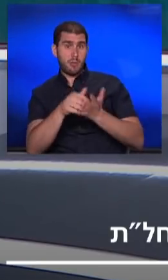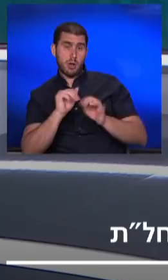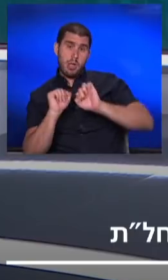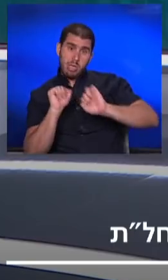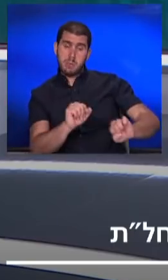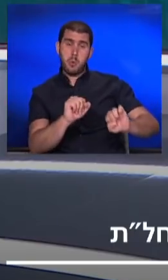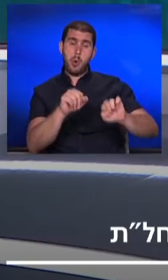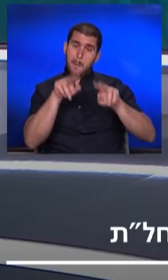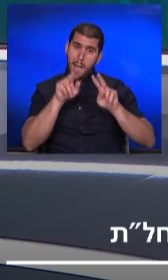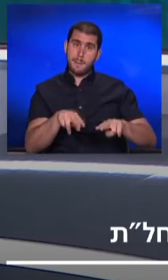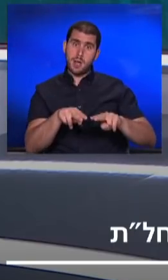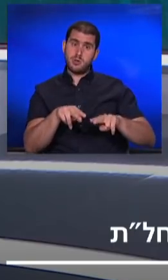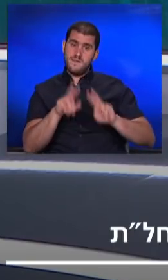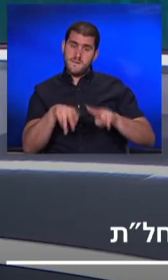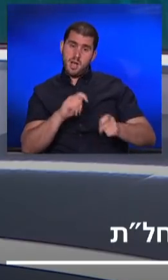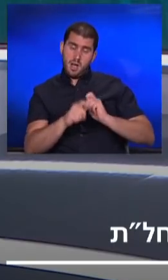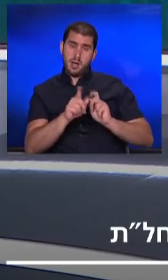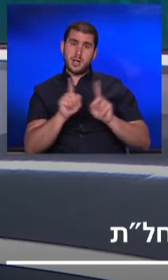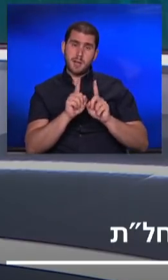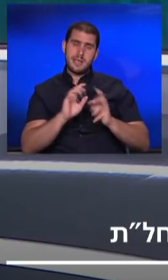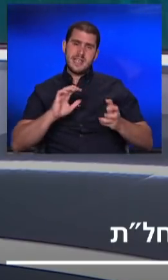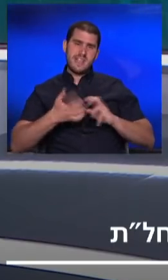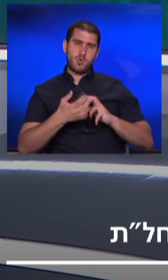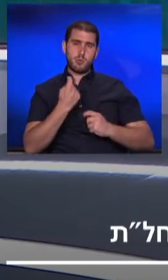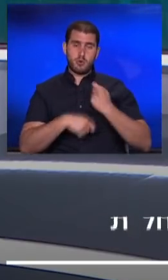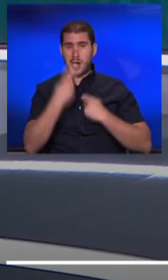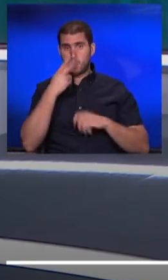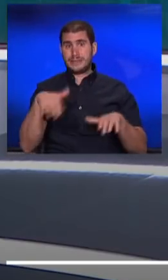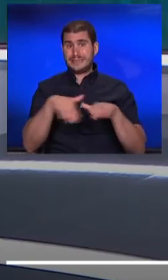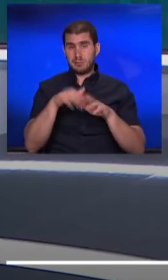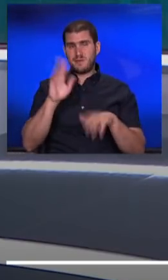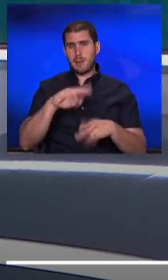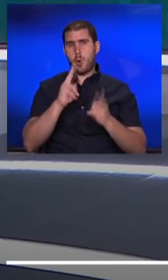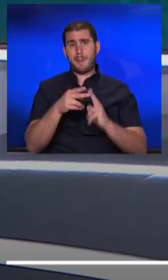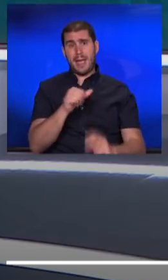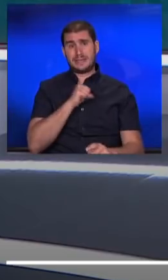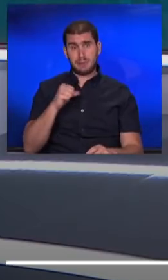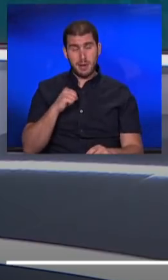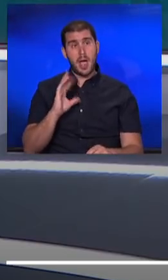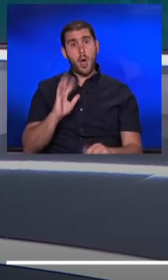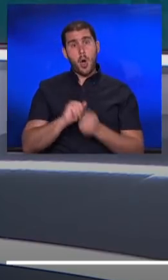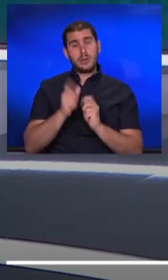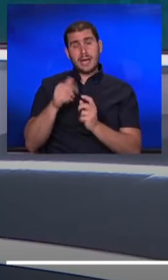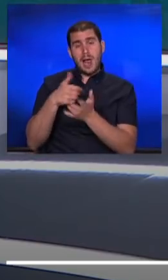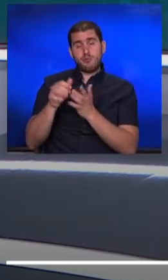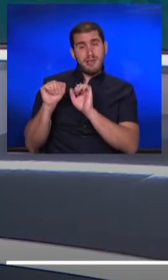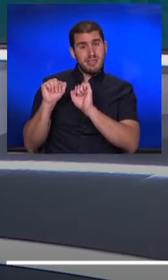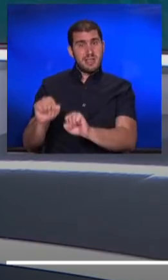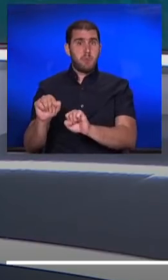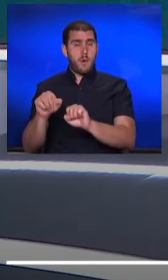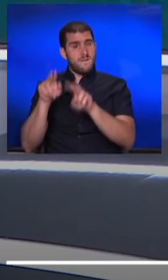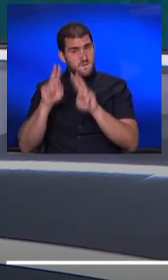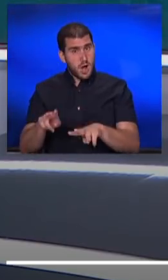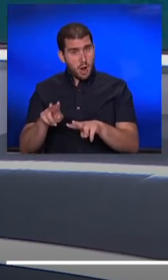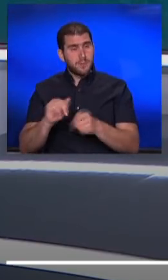מאוד מאוד מאוד מסיבית, שגם מייצר עטיבותים בשוק, כמו שראינו גם בשכים, אבל גם בעולמות העצמאים, האם היא צריכה להמשיך לתמוך בצורה כל כך מסיבית,